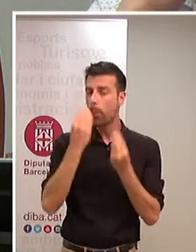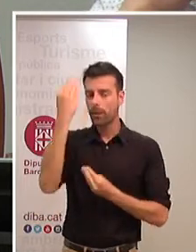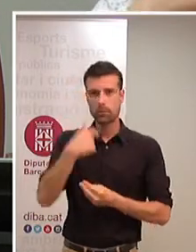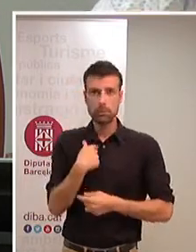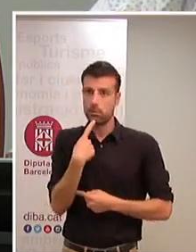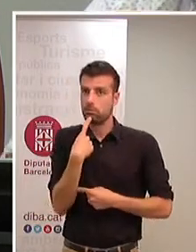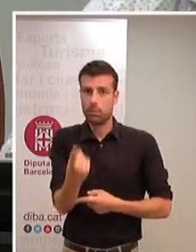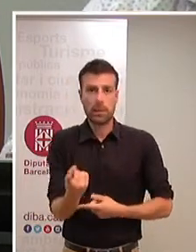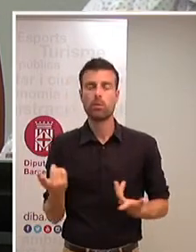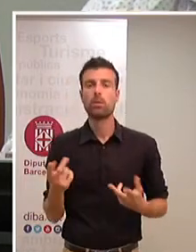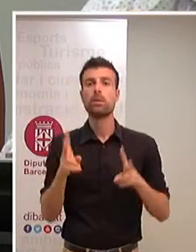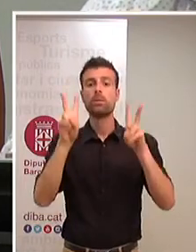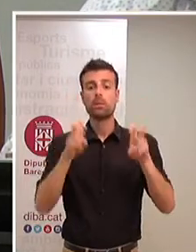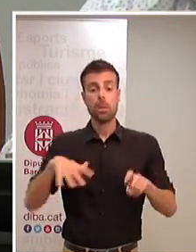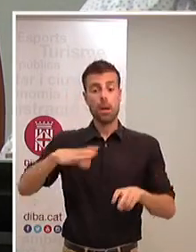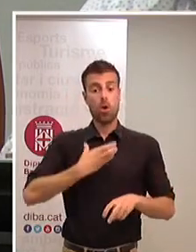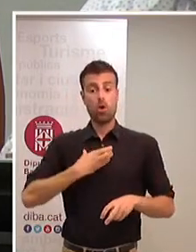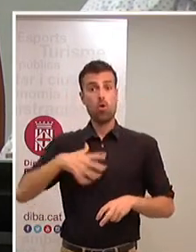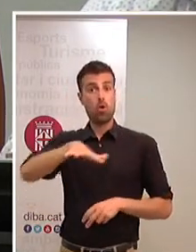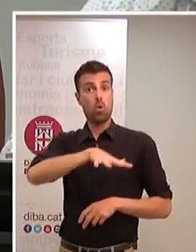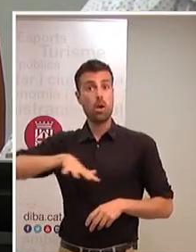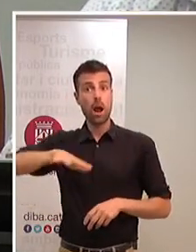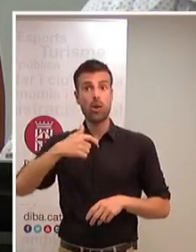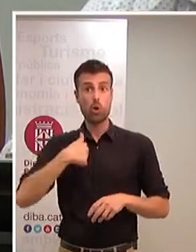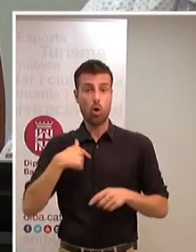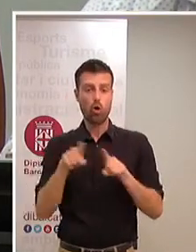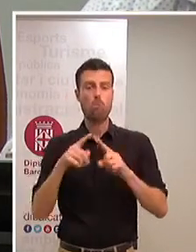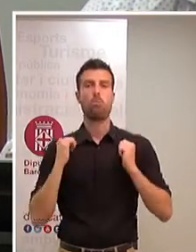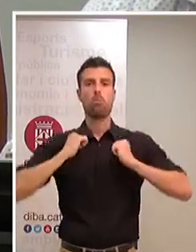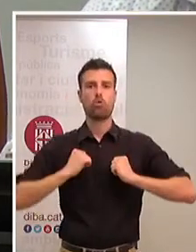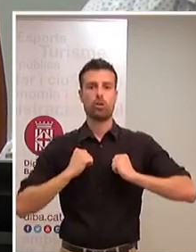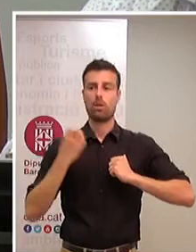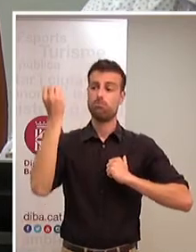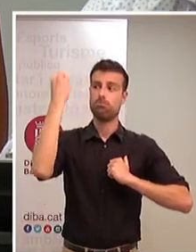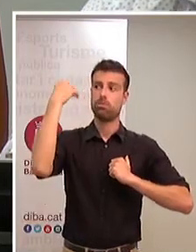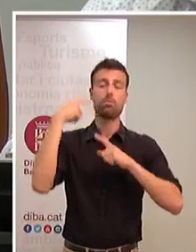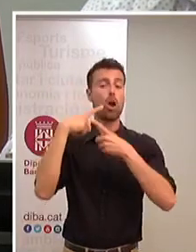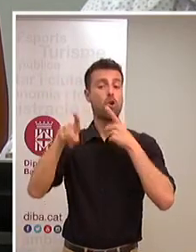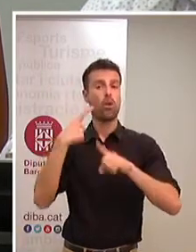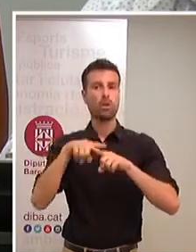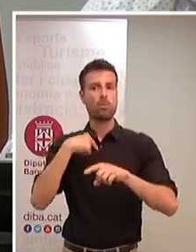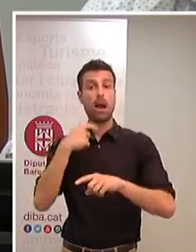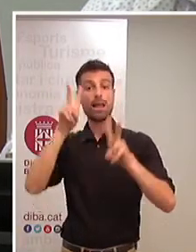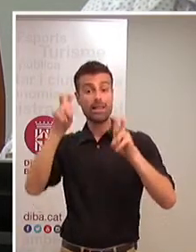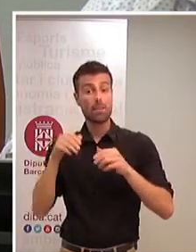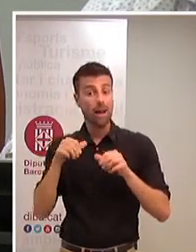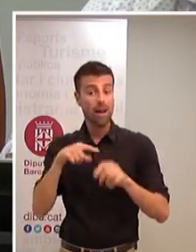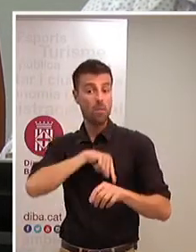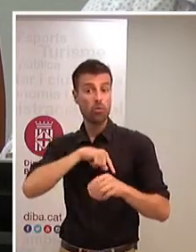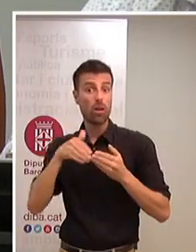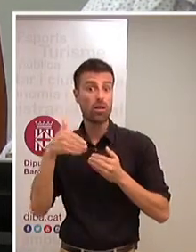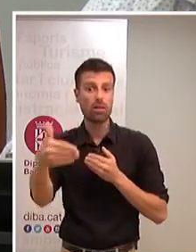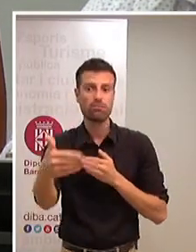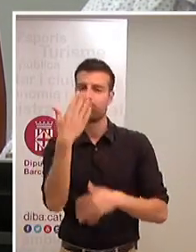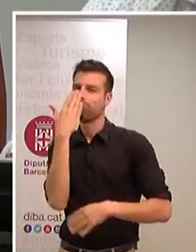així que del món local m'emporto una motxilla carregada amb recursos per fer front a aquesta intempèrie emocional perquè el món